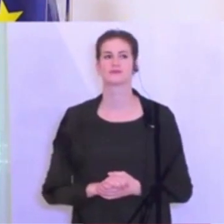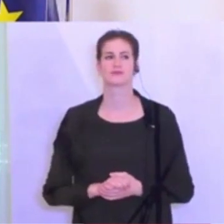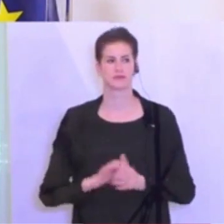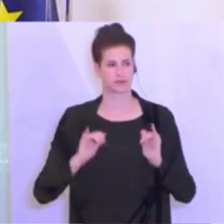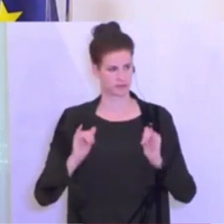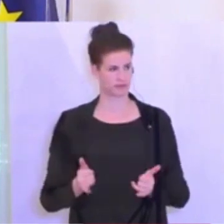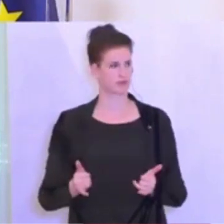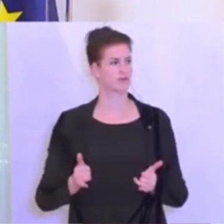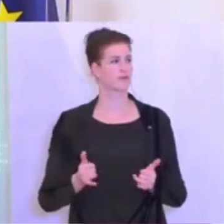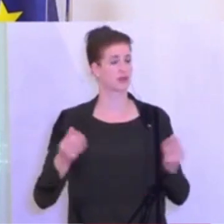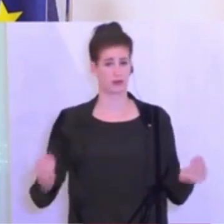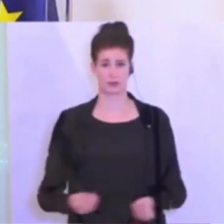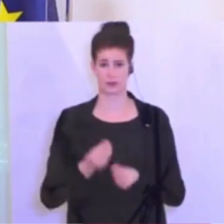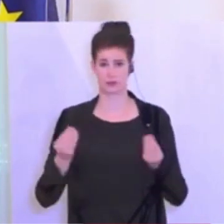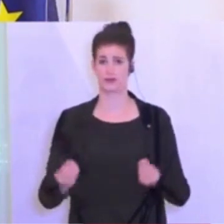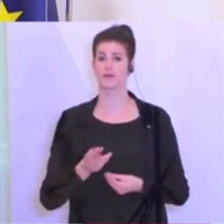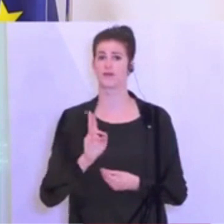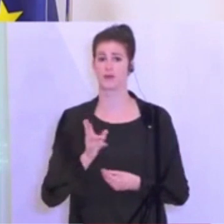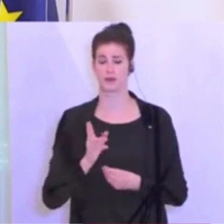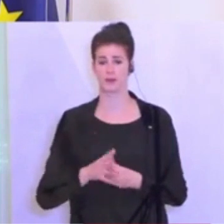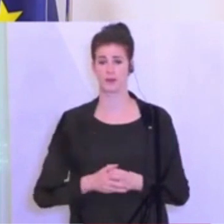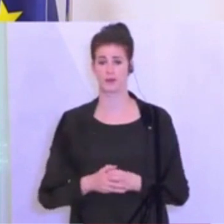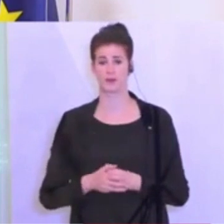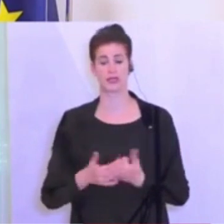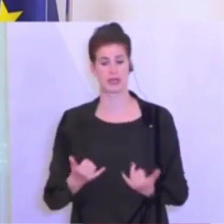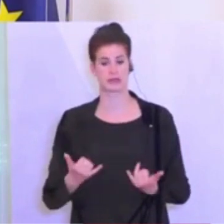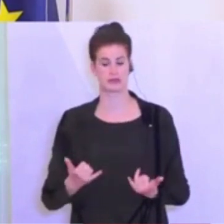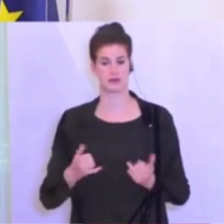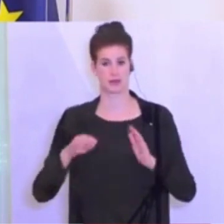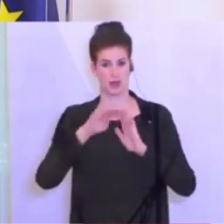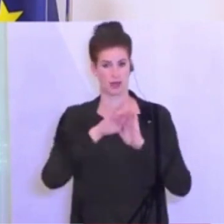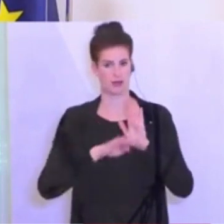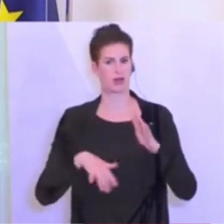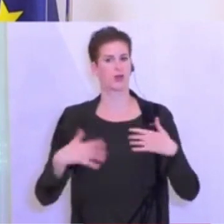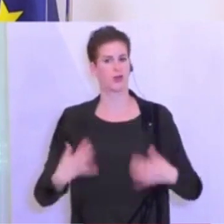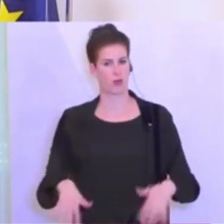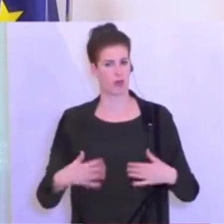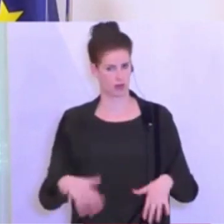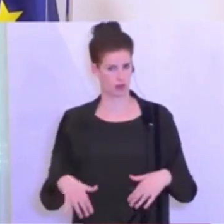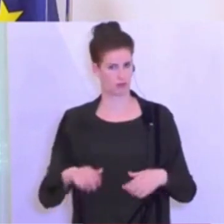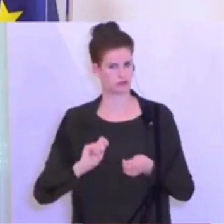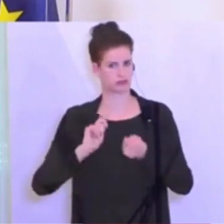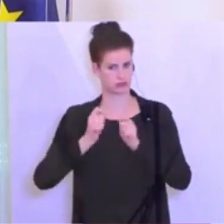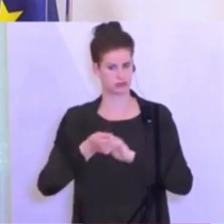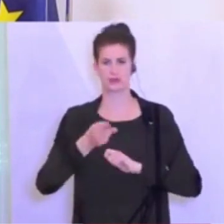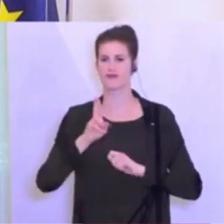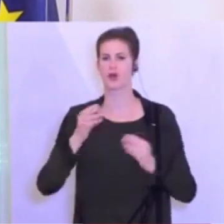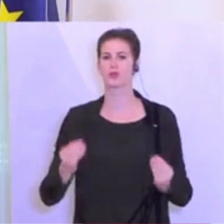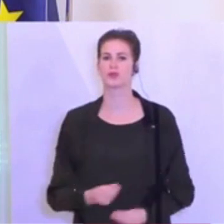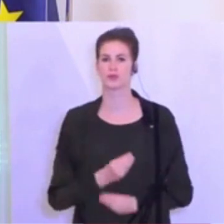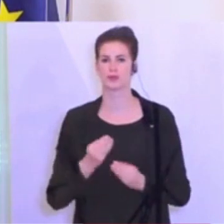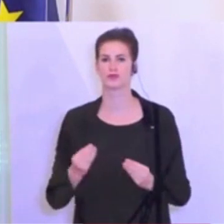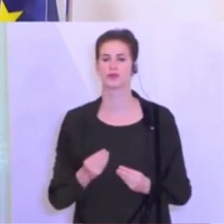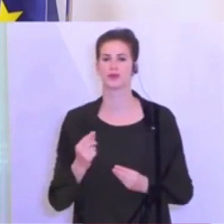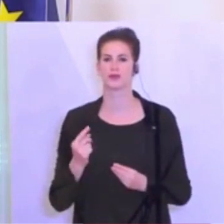Was ist der Grund dafür, dass wir diese Lockerungen vornehmen? Der Grund dafür ist,